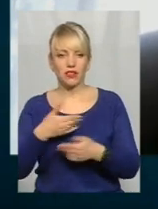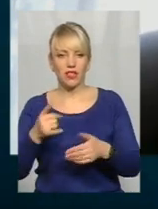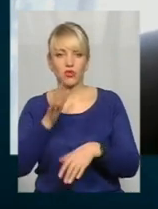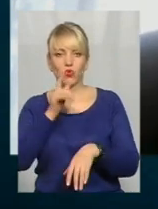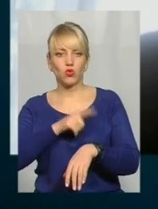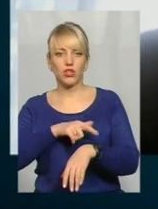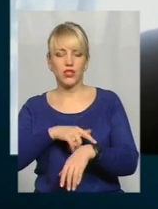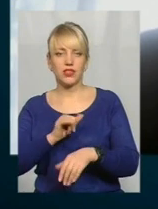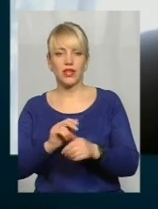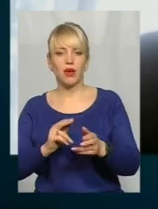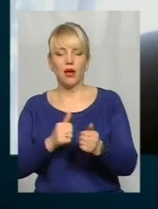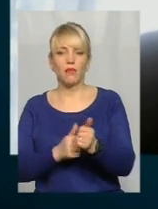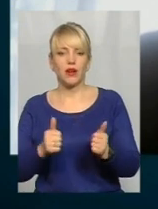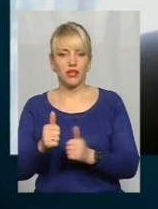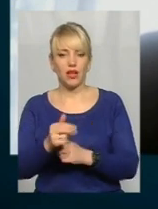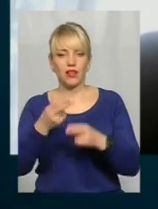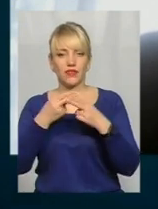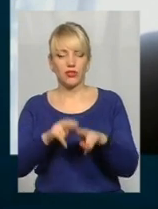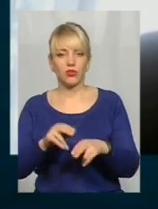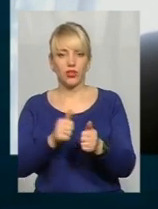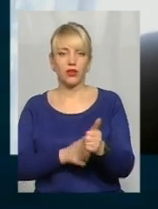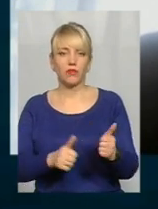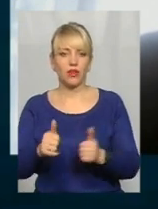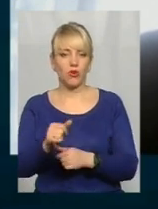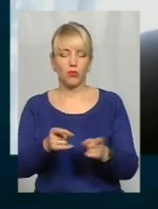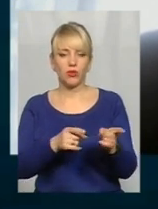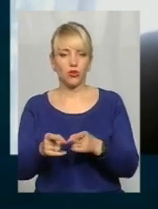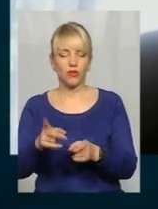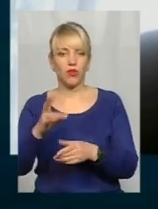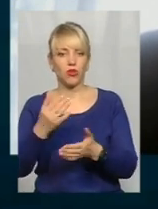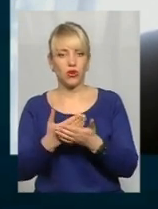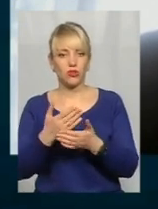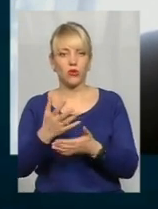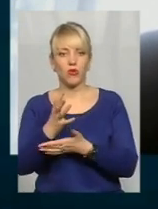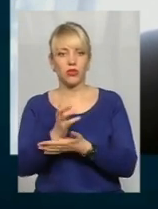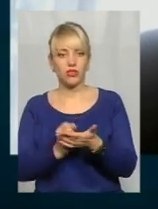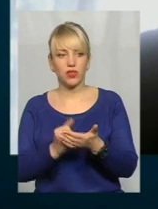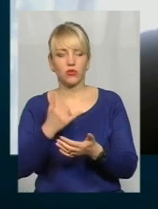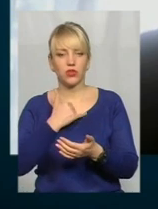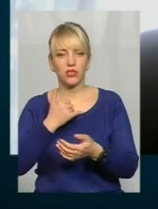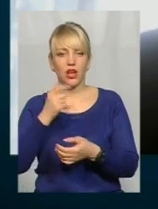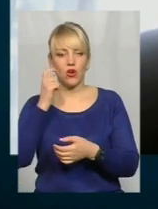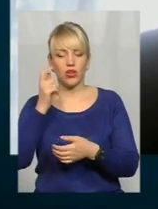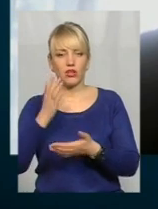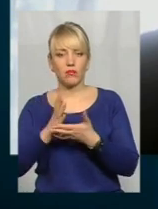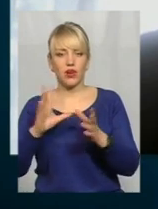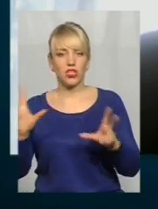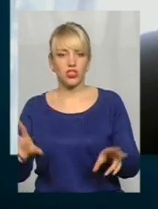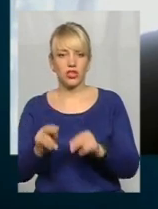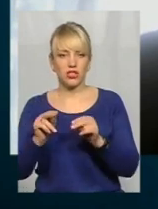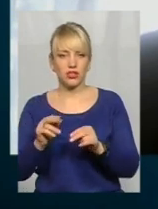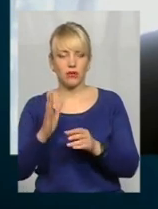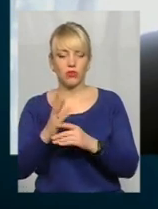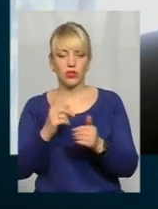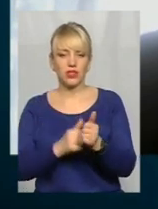перегнала нас в технологіях і перегнала нас в підготовці. Але з точки зору потенціалу Україна має всі шанси бути одним із